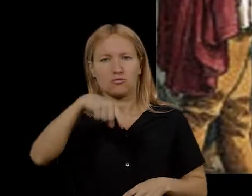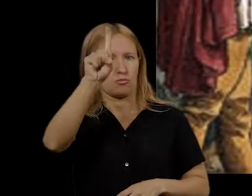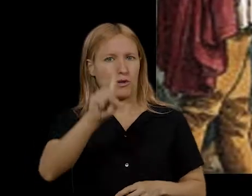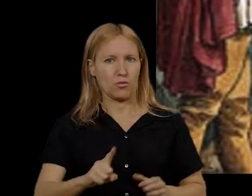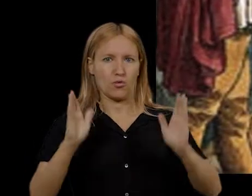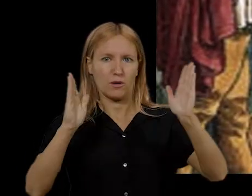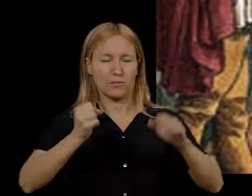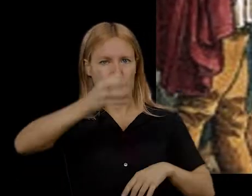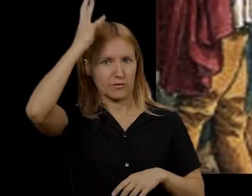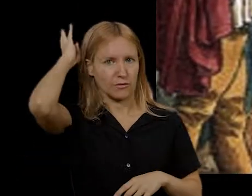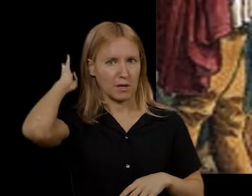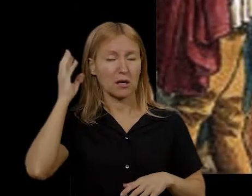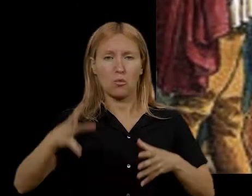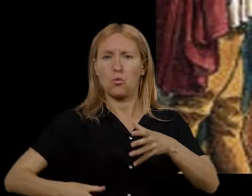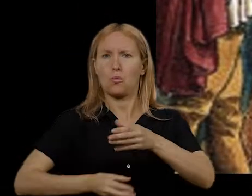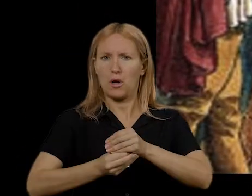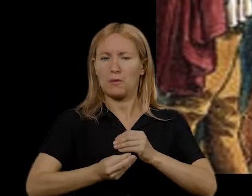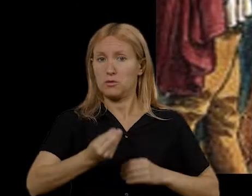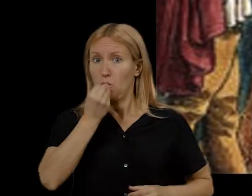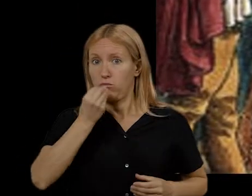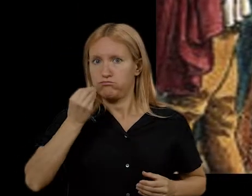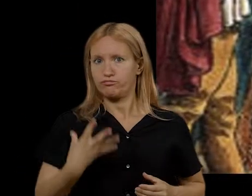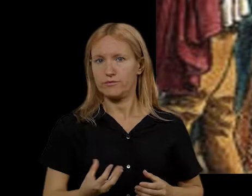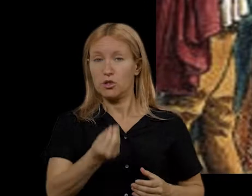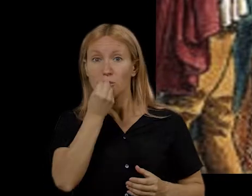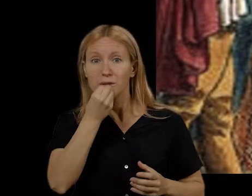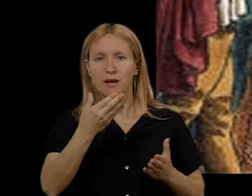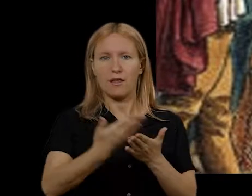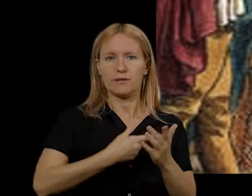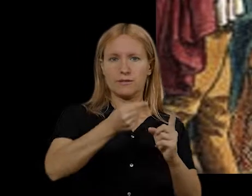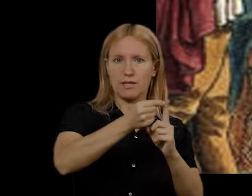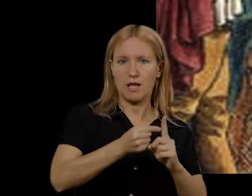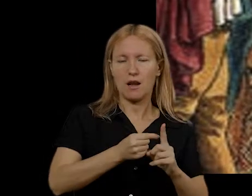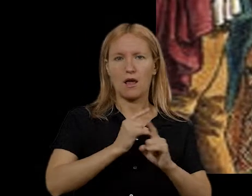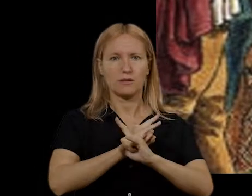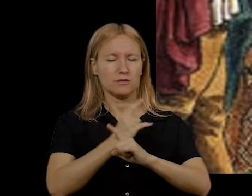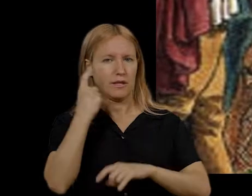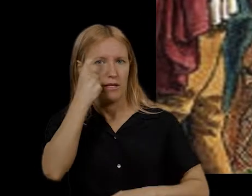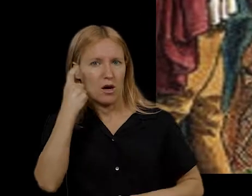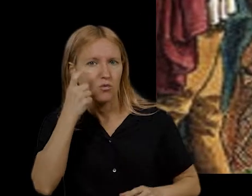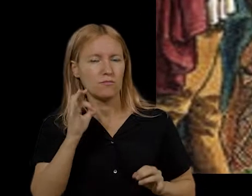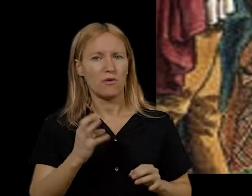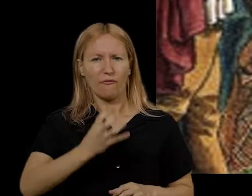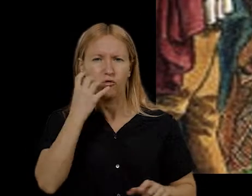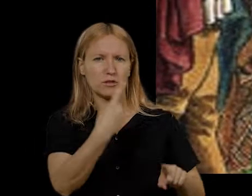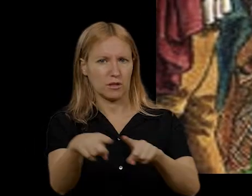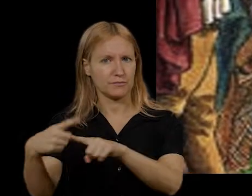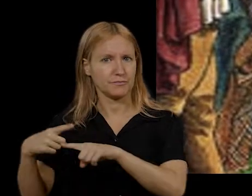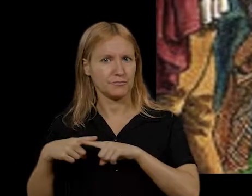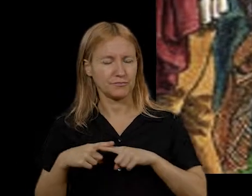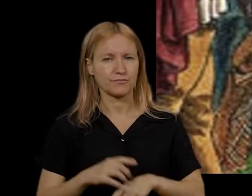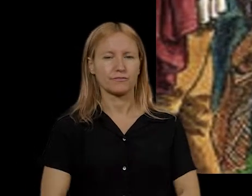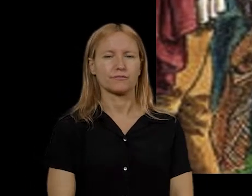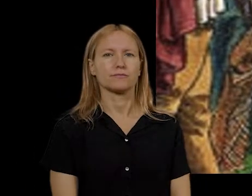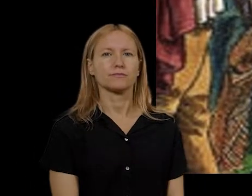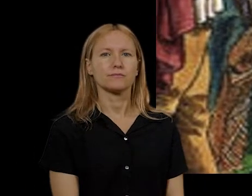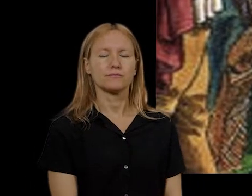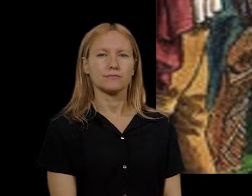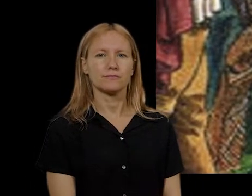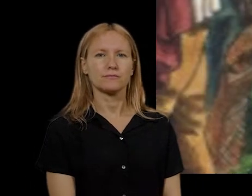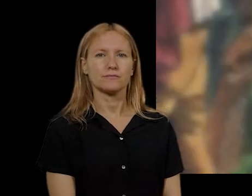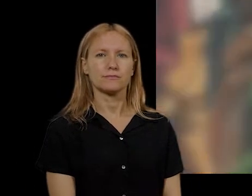més, el vi era la beguda per excel·lència en època romana i suposava un bon complement calòric per a una dieta basada en el cereal, el llagum i la fruita.